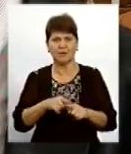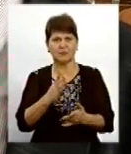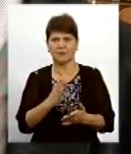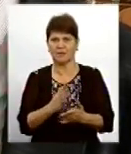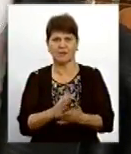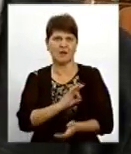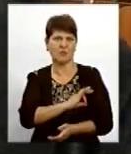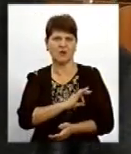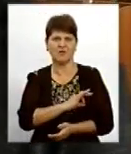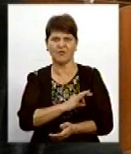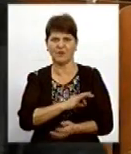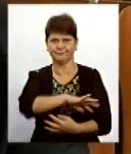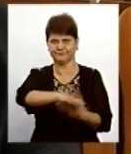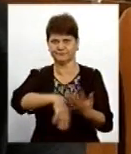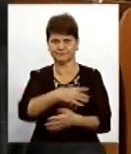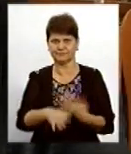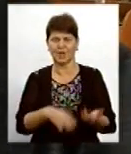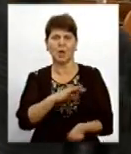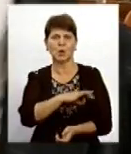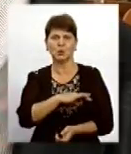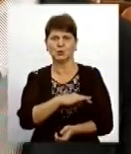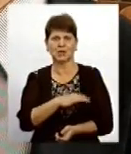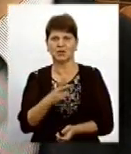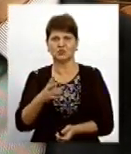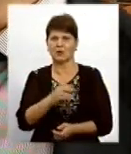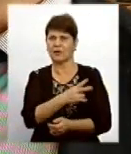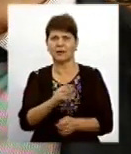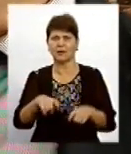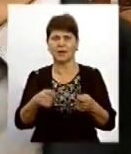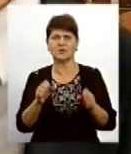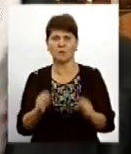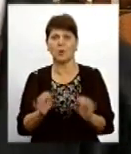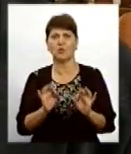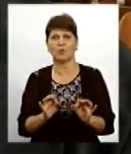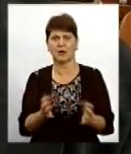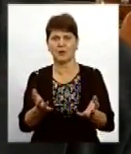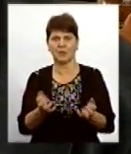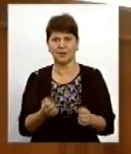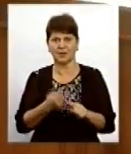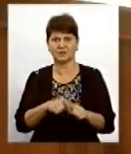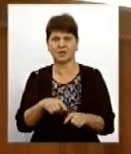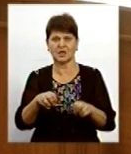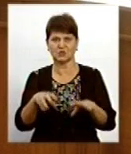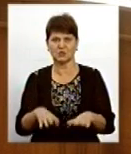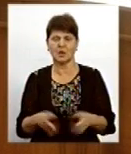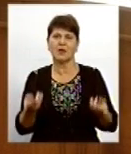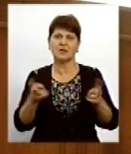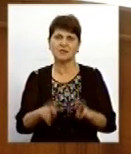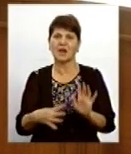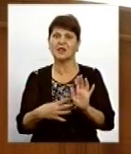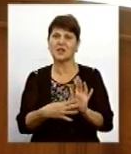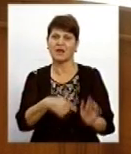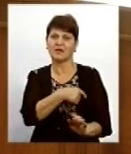правова колізія, юридична колізія, яка не дає змоги нормально приймати це рішення. Зрештою, лише 9